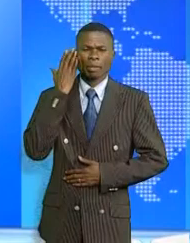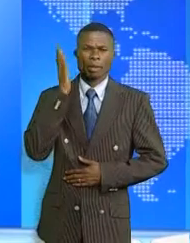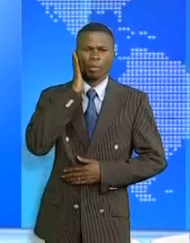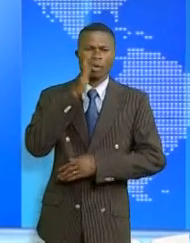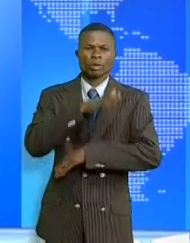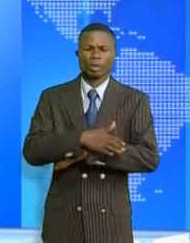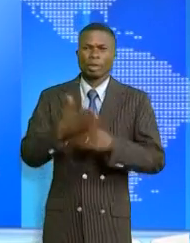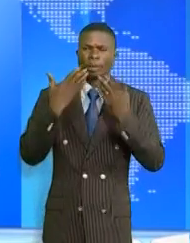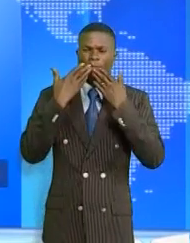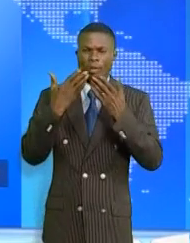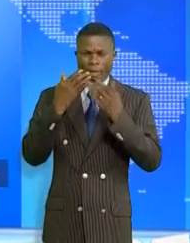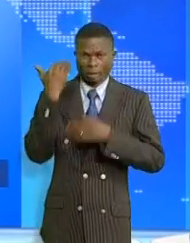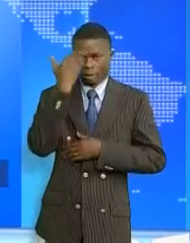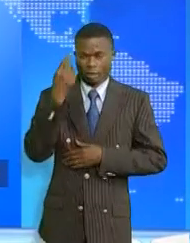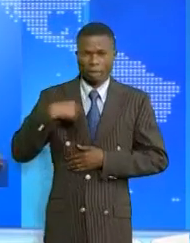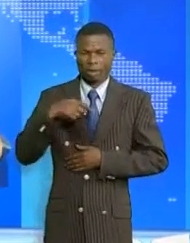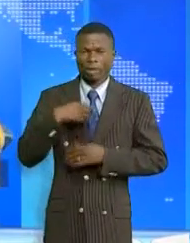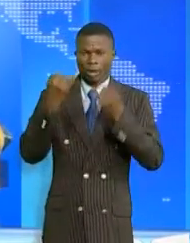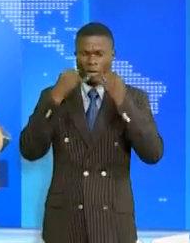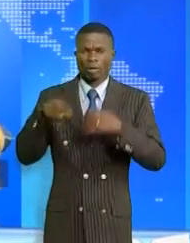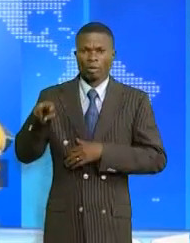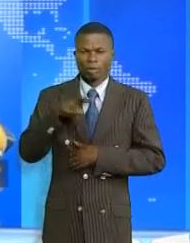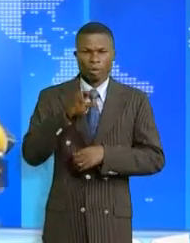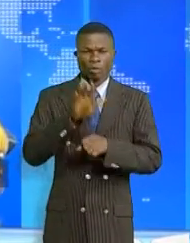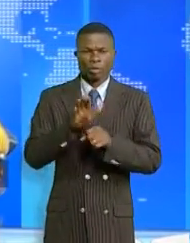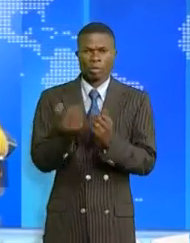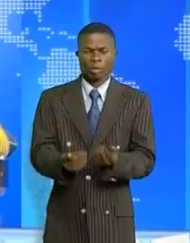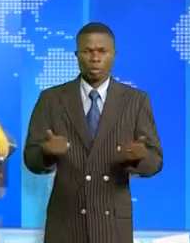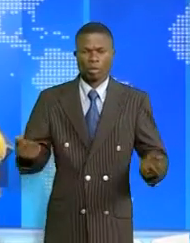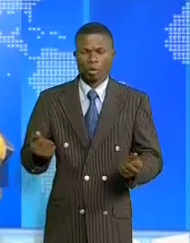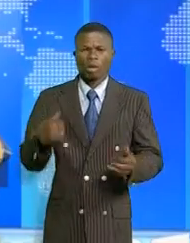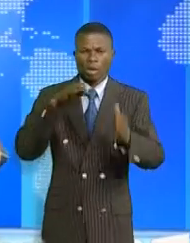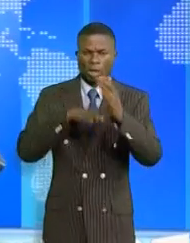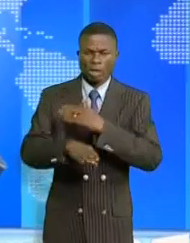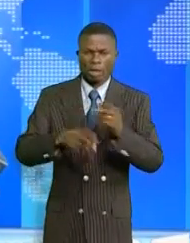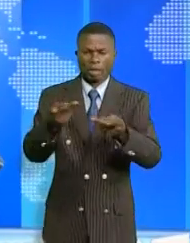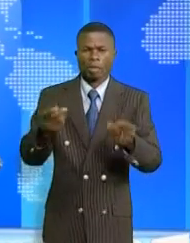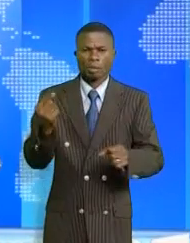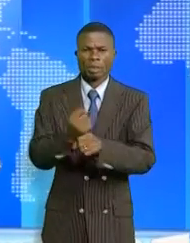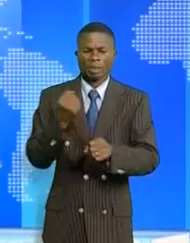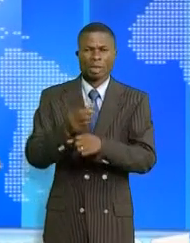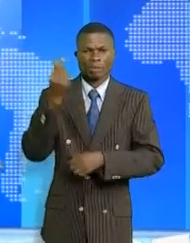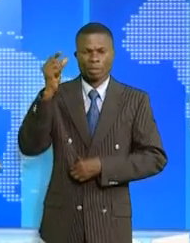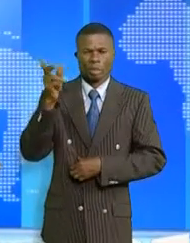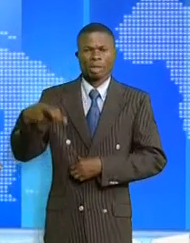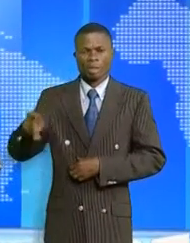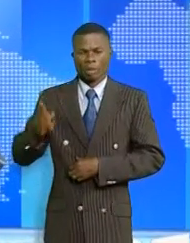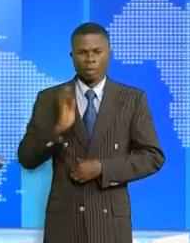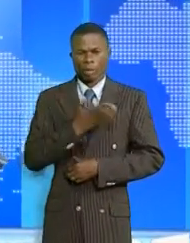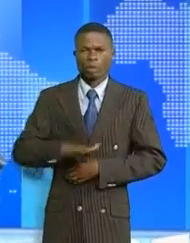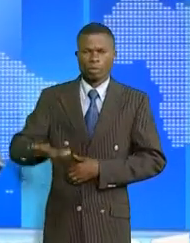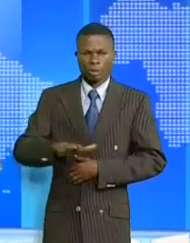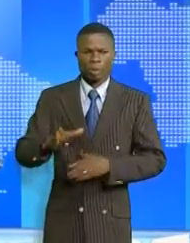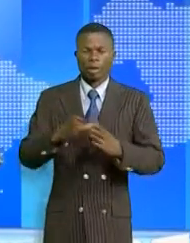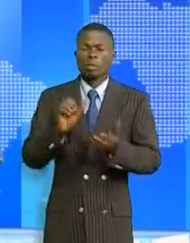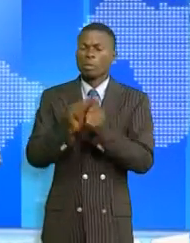Bonsoir, merci de nous suivre pour vous informer. Plusieurs enfants se retrouvent dans les mines dans quelques provinces de la RDC avec